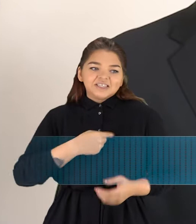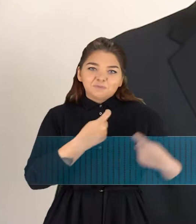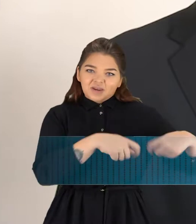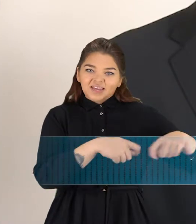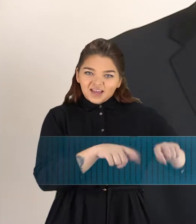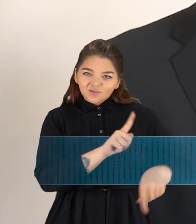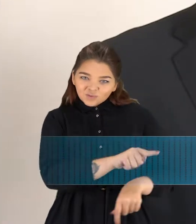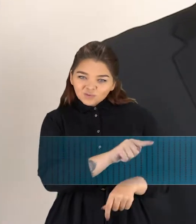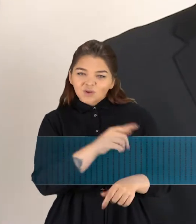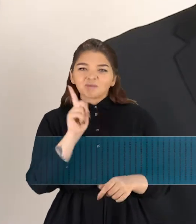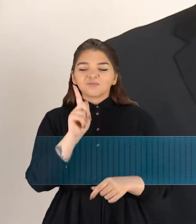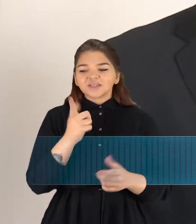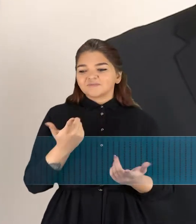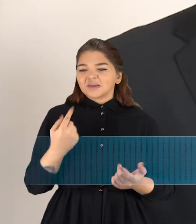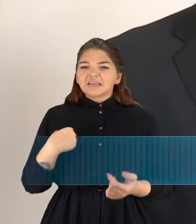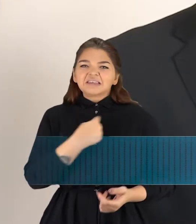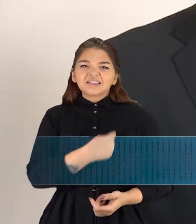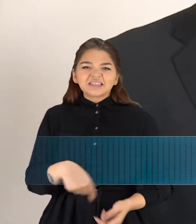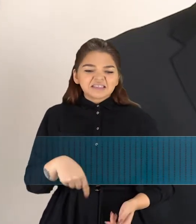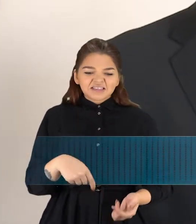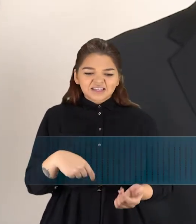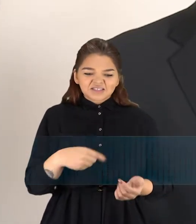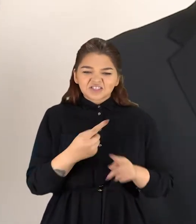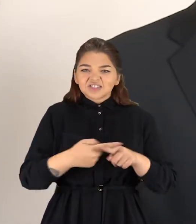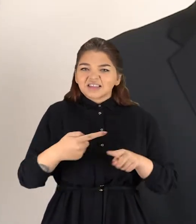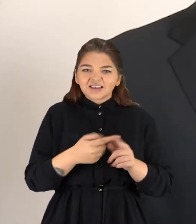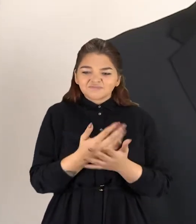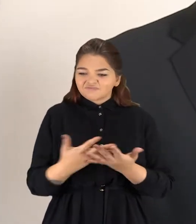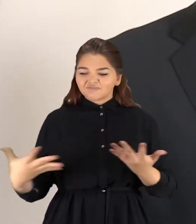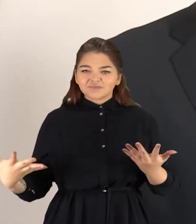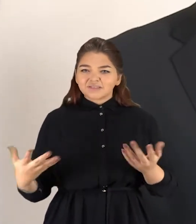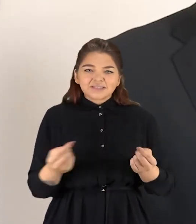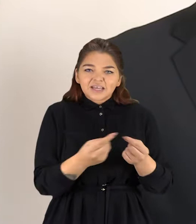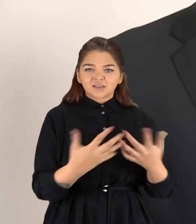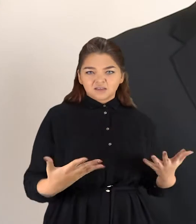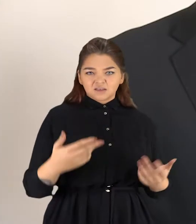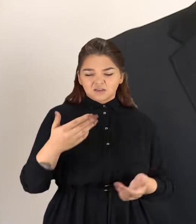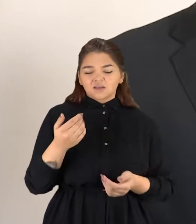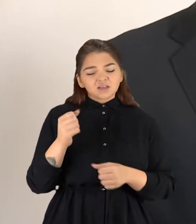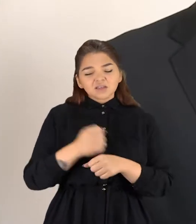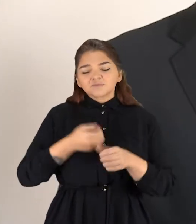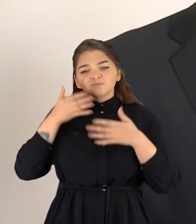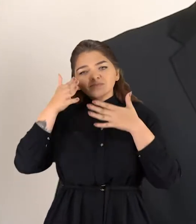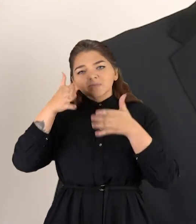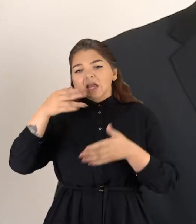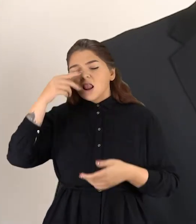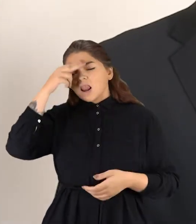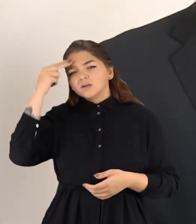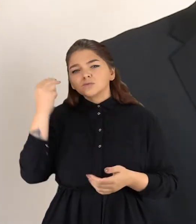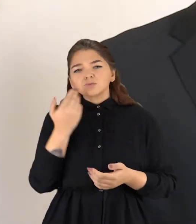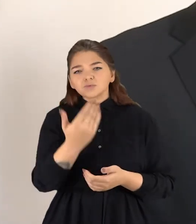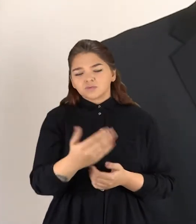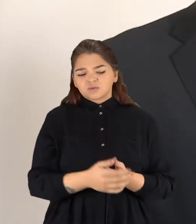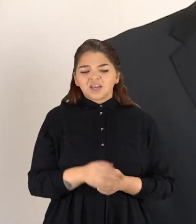mėgsta tos gaminius. Šiaip gal ne vietoje kinietiški gaminiai būtų. O lietuviški tai, nu